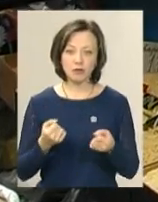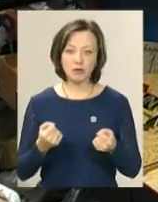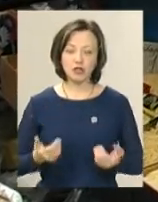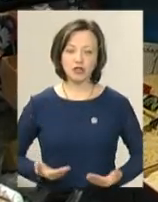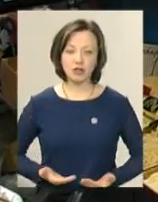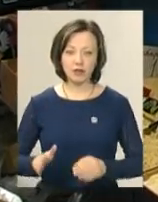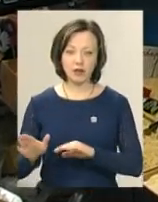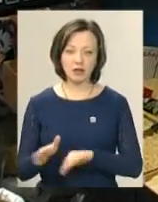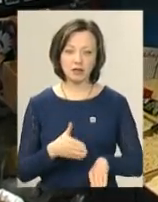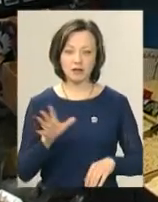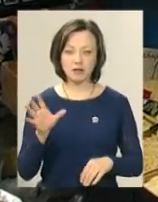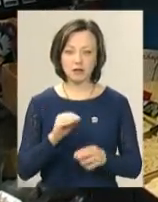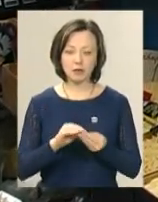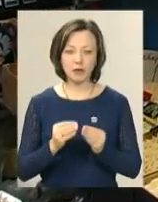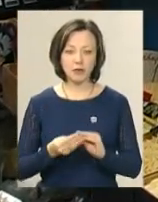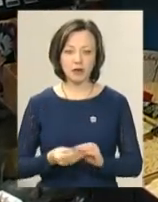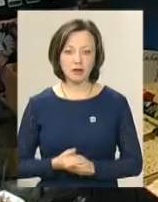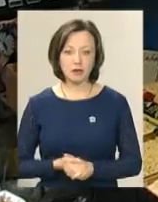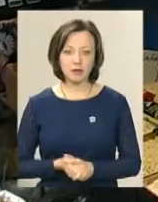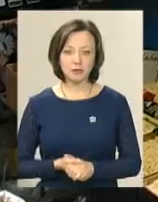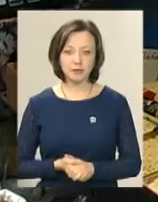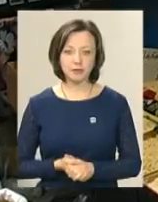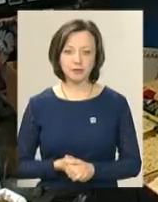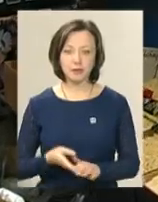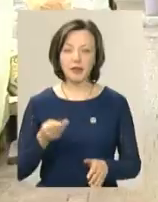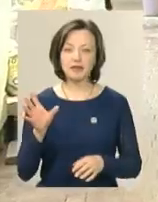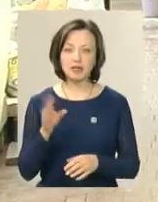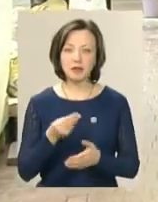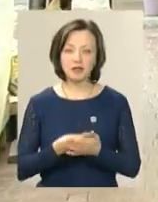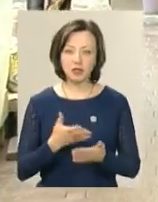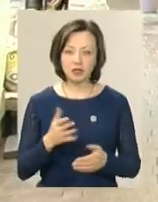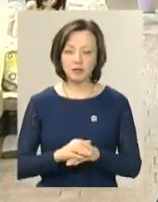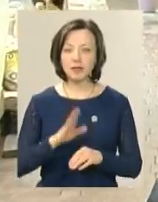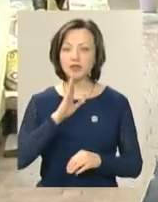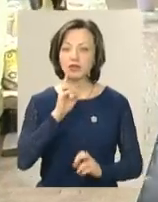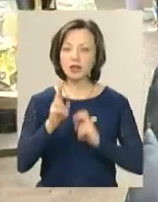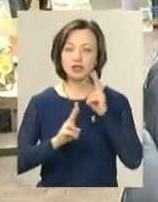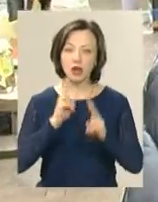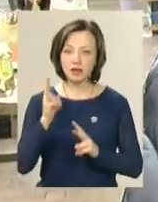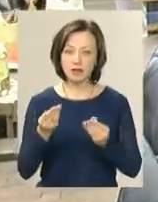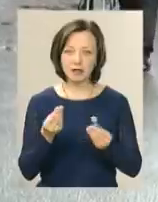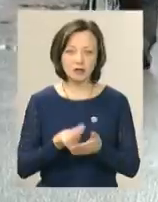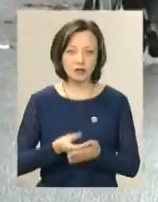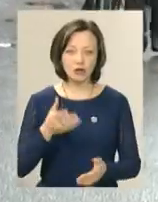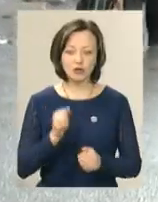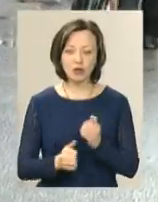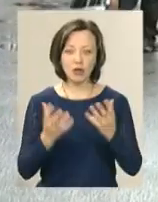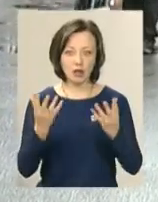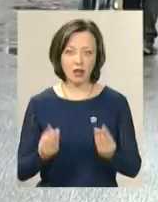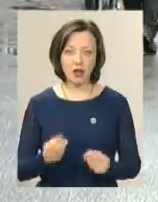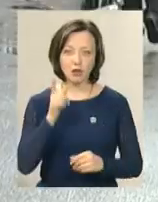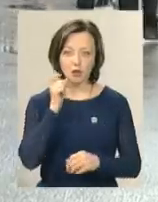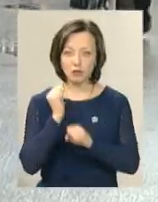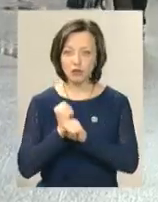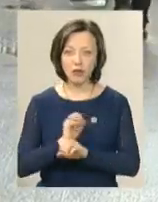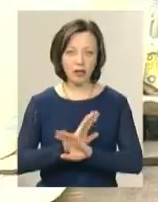переживати ці всі недоліки, це все підвищення. Інна Дмитрівна нарікає на ціни. Каже, зростають мало не щодня. Цукор